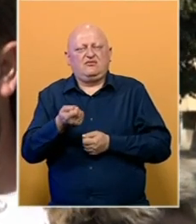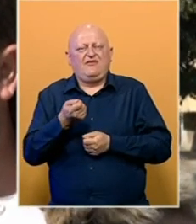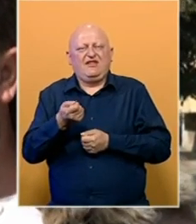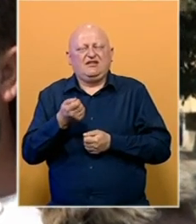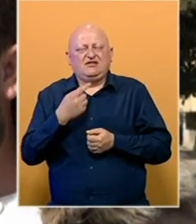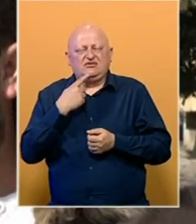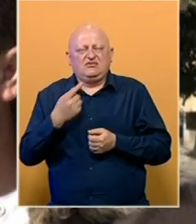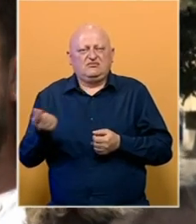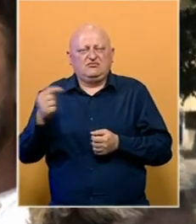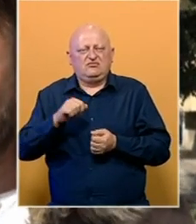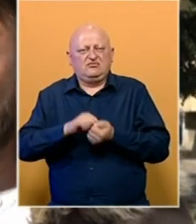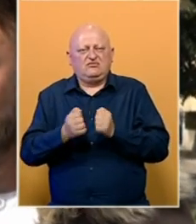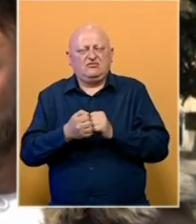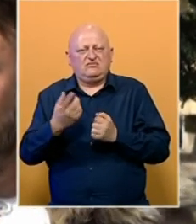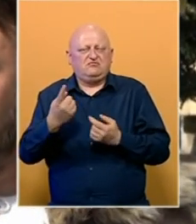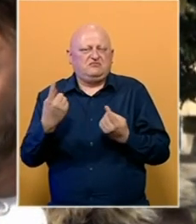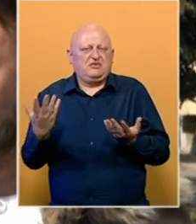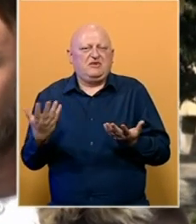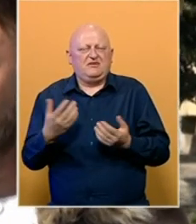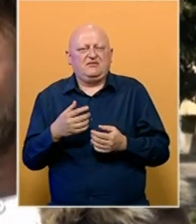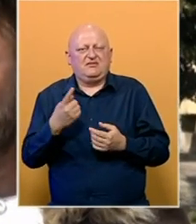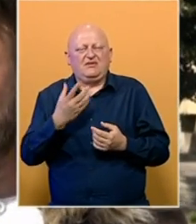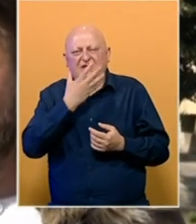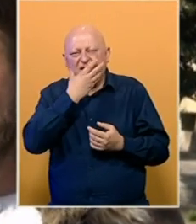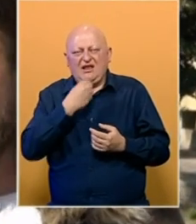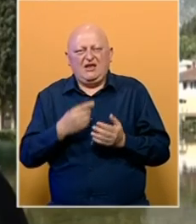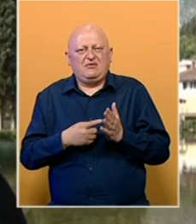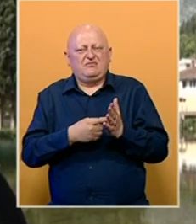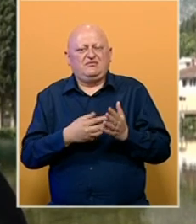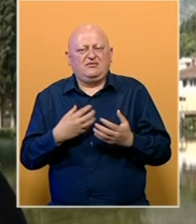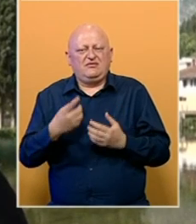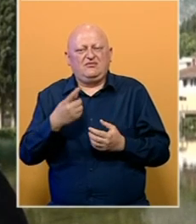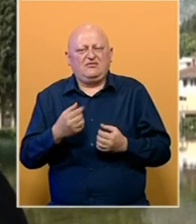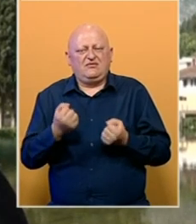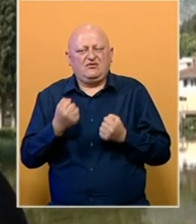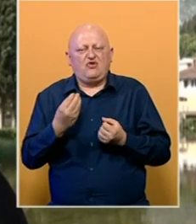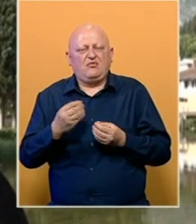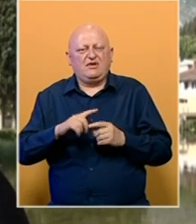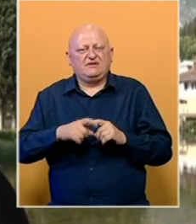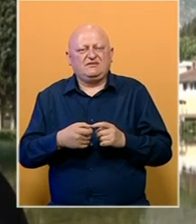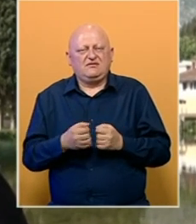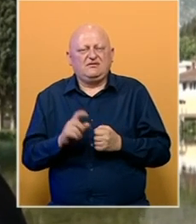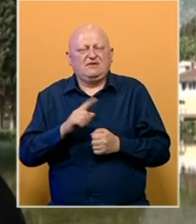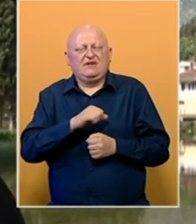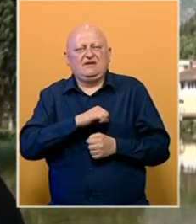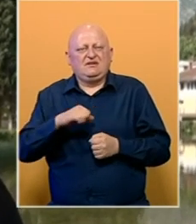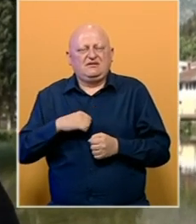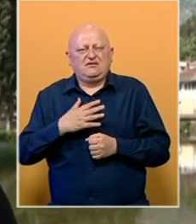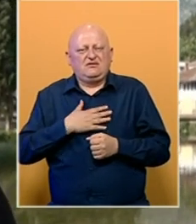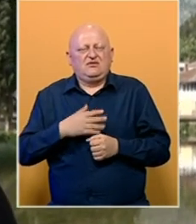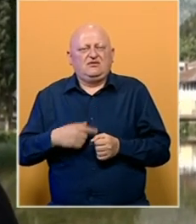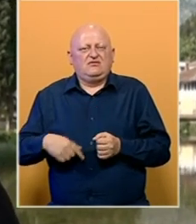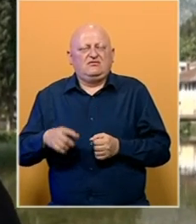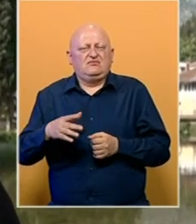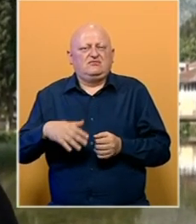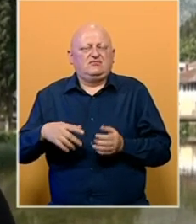dođe u sudjelovju u toj bitci i to bude onako jedna jako lijepa predstava. I to je jako dobra stvar, ne samo za nas, nego i za naš